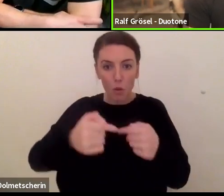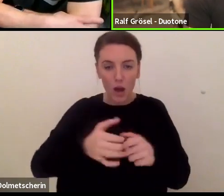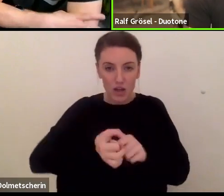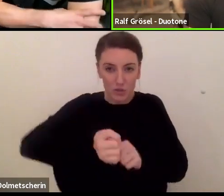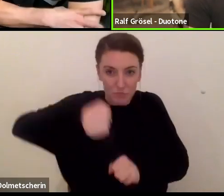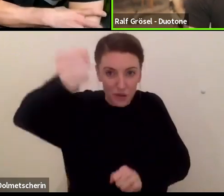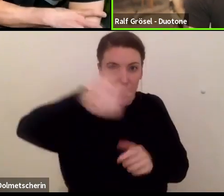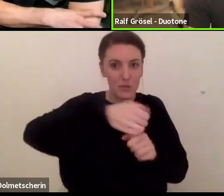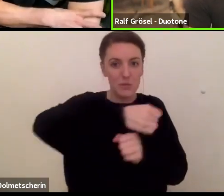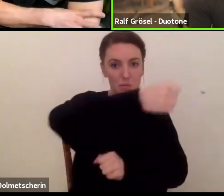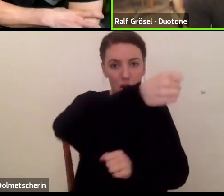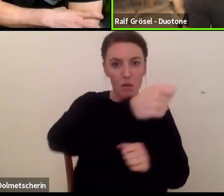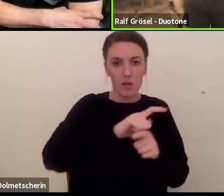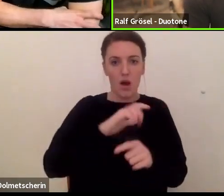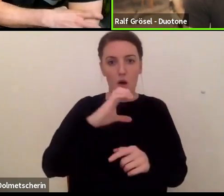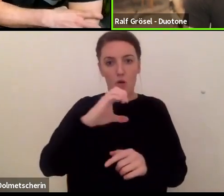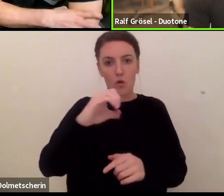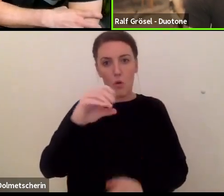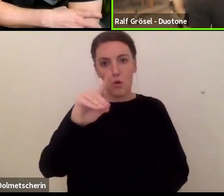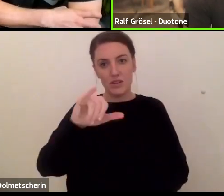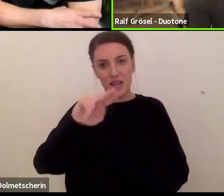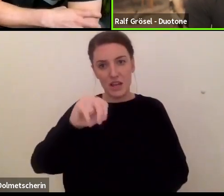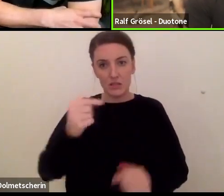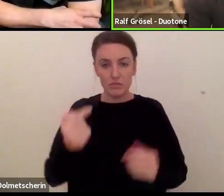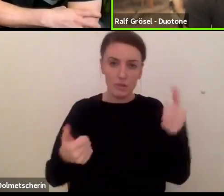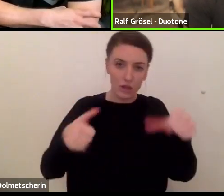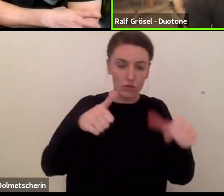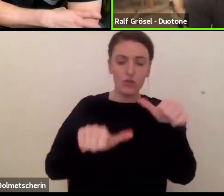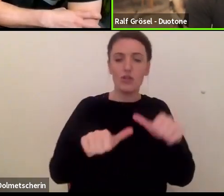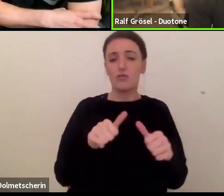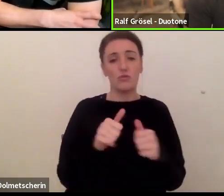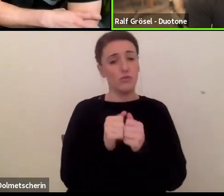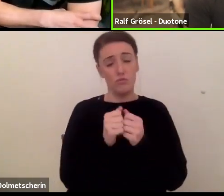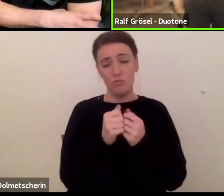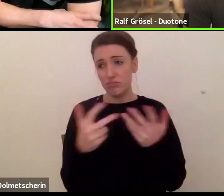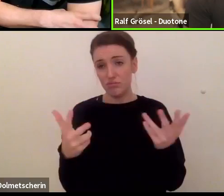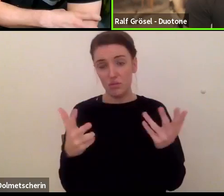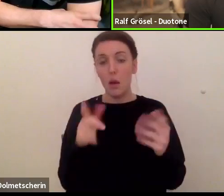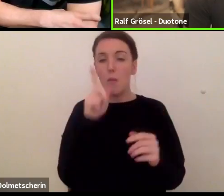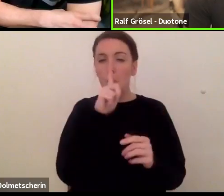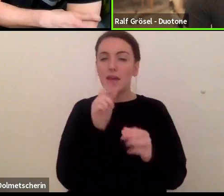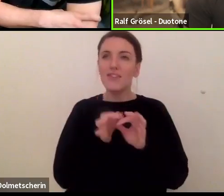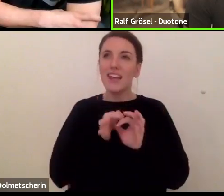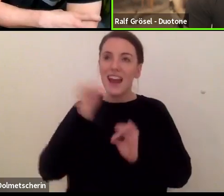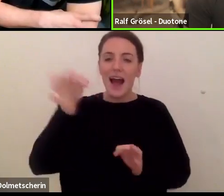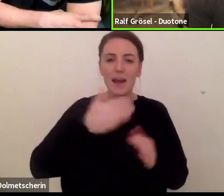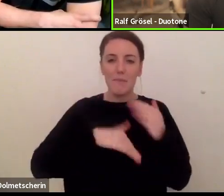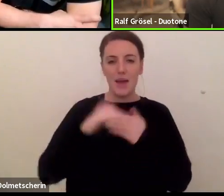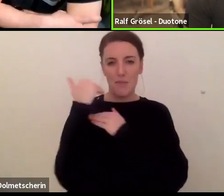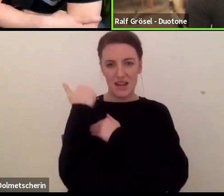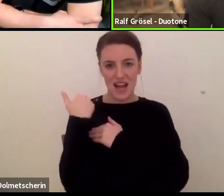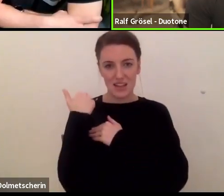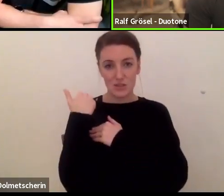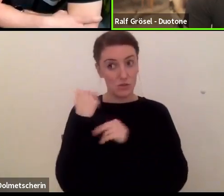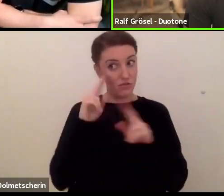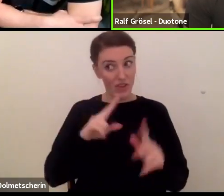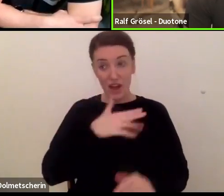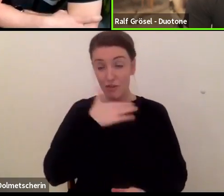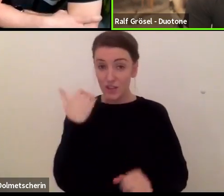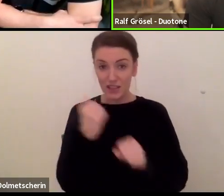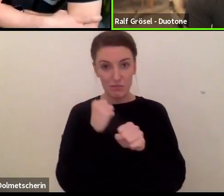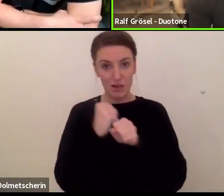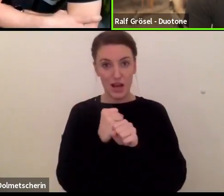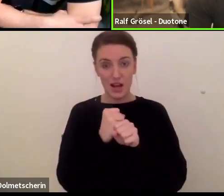vorreckt, Coating drauf, Monofilm mit rein, um das Ganze noch zu homogenisieren. Also wir haben wirklich viel gemacht. Wir haben hier Leinentests gemacht.